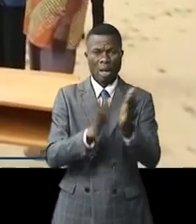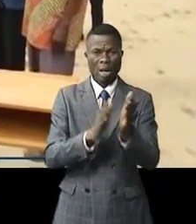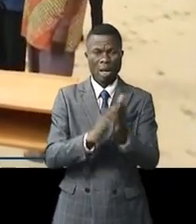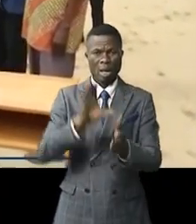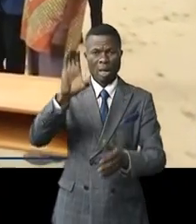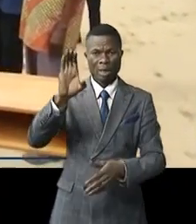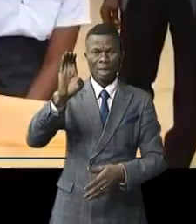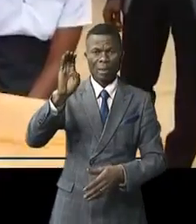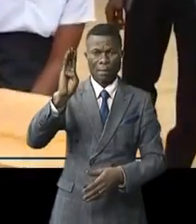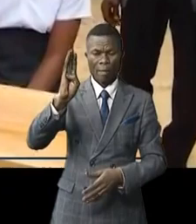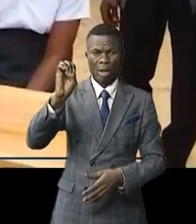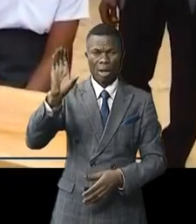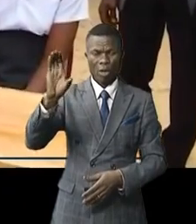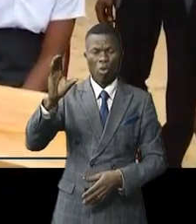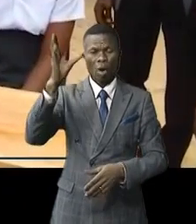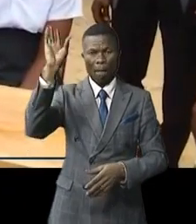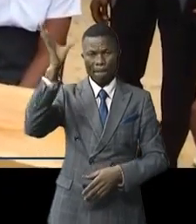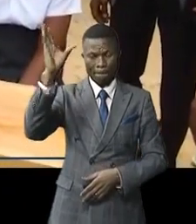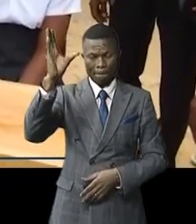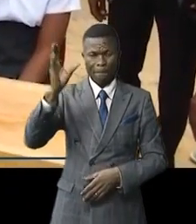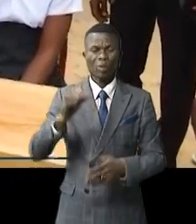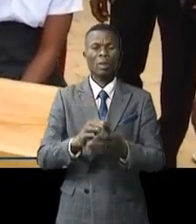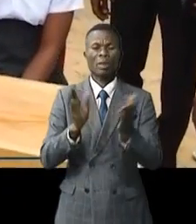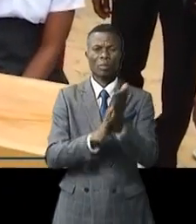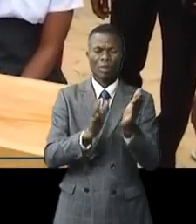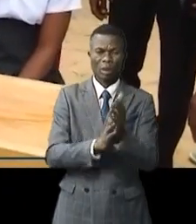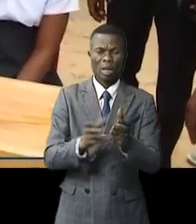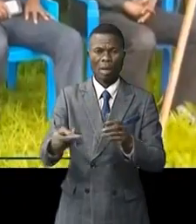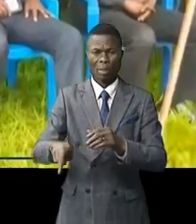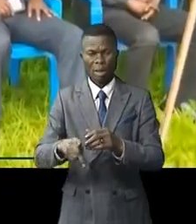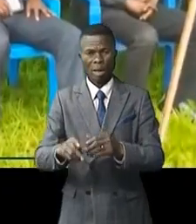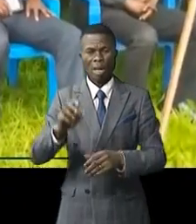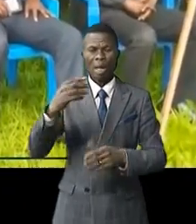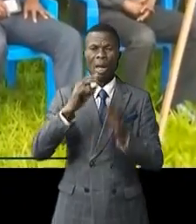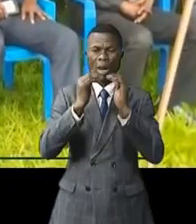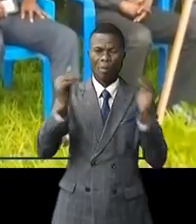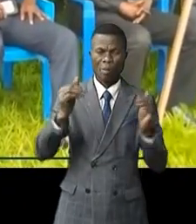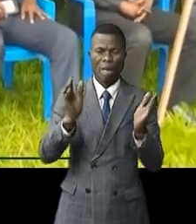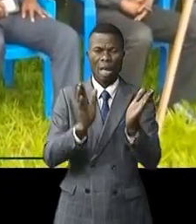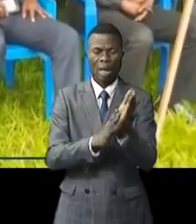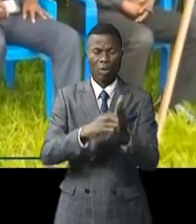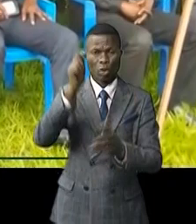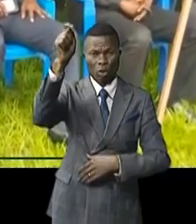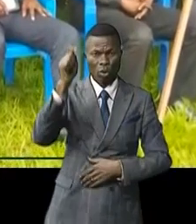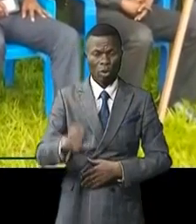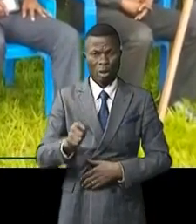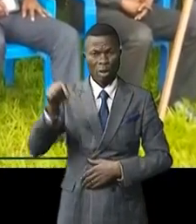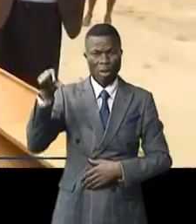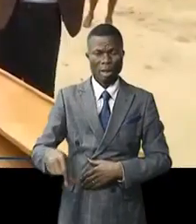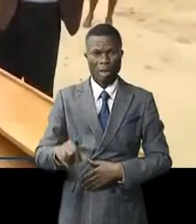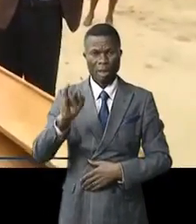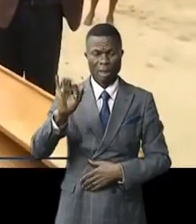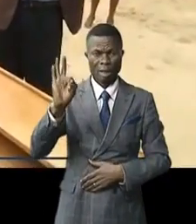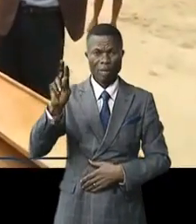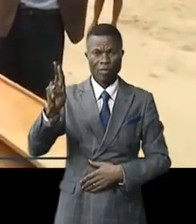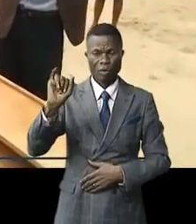Sebéko Malibo, l'école primaire Mbobé au quartier Salaminta et l'école primaire Nguemba, une école de FRDC située au quartier IFOURI,